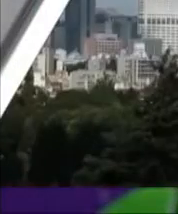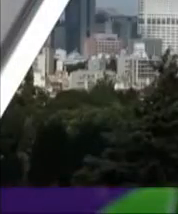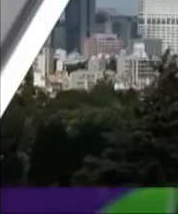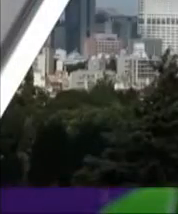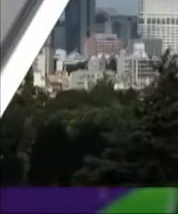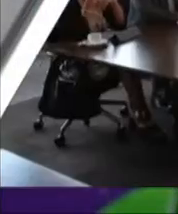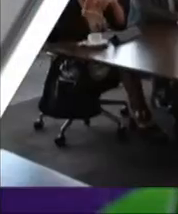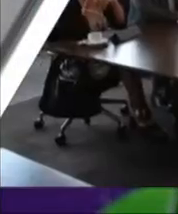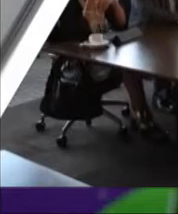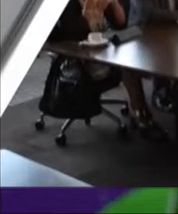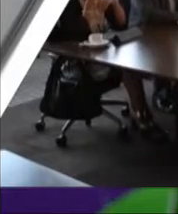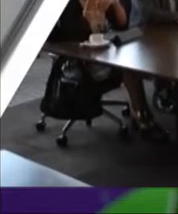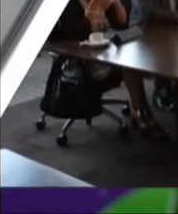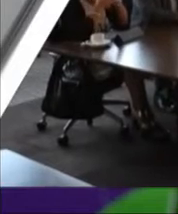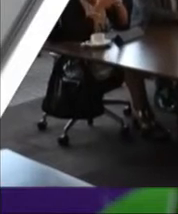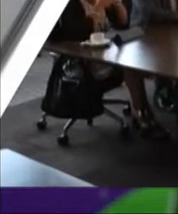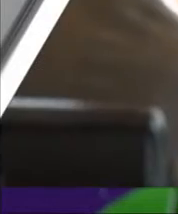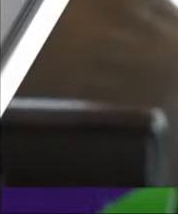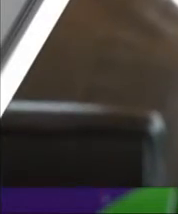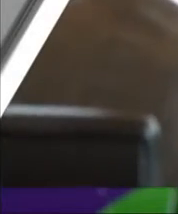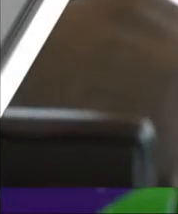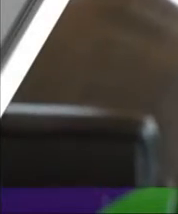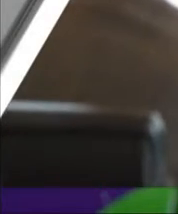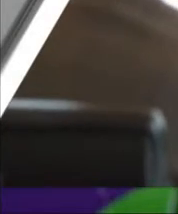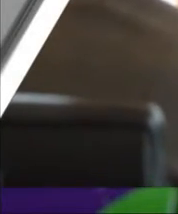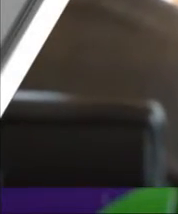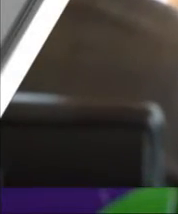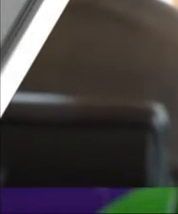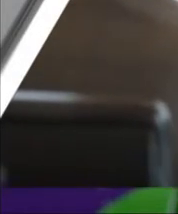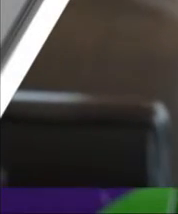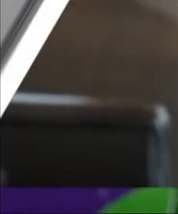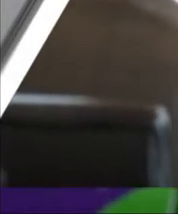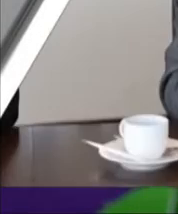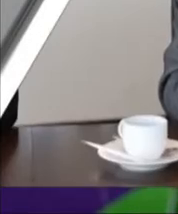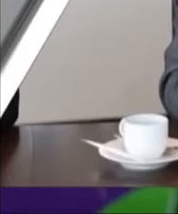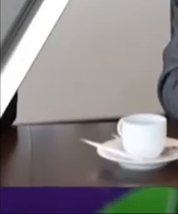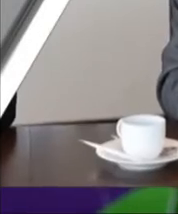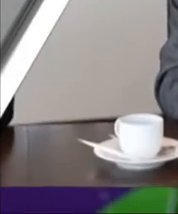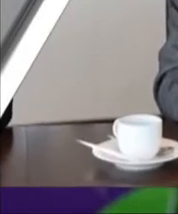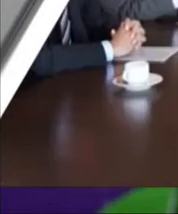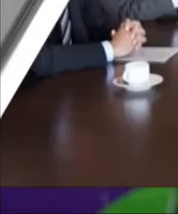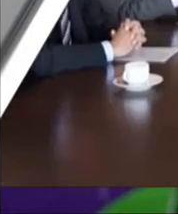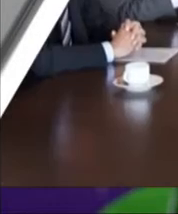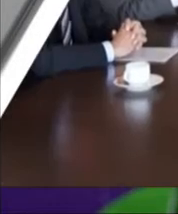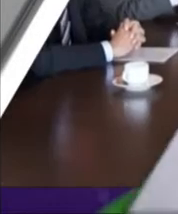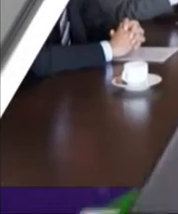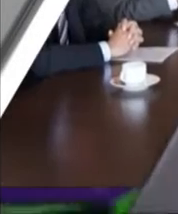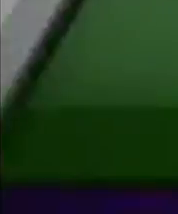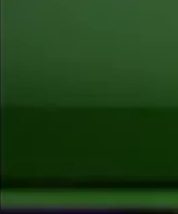Візит до Японії. Віталій Кличко у Токіо домовився про співпрацю з провідними підприємцями Східної країни.